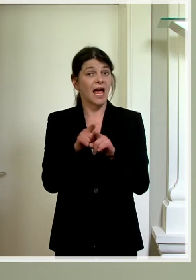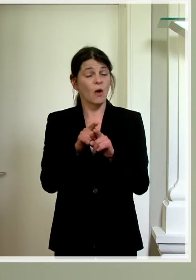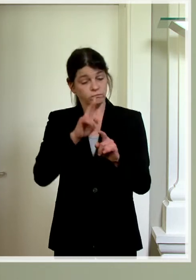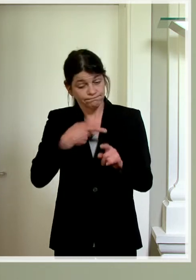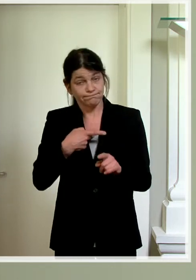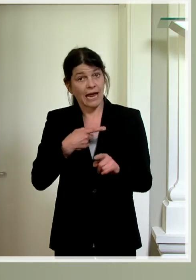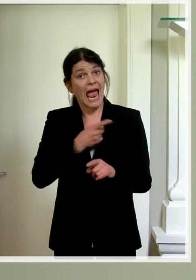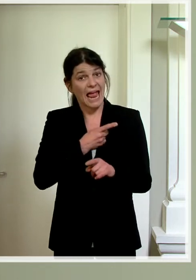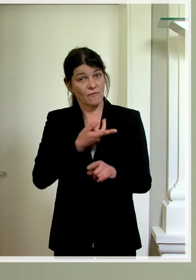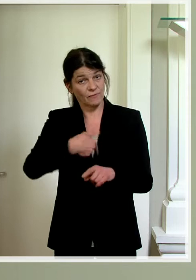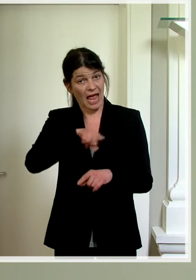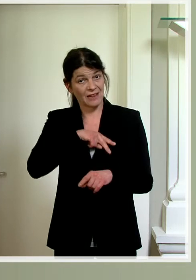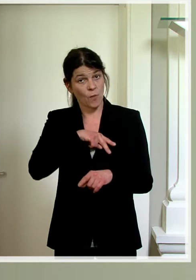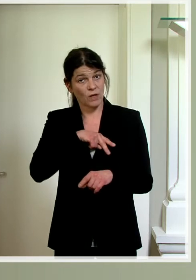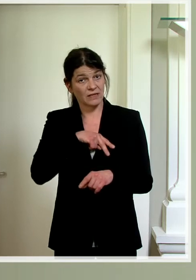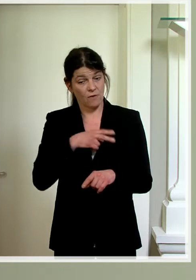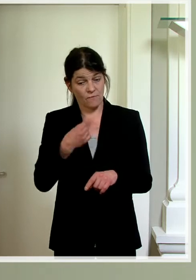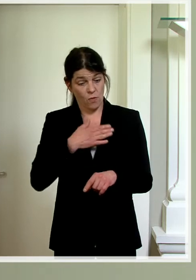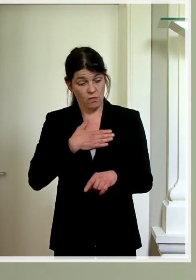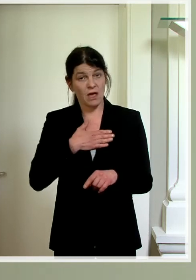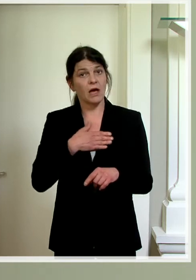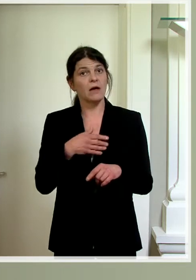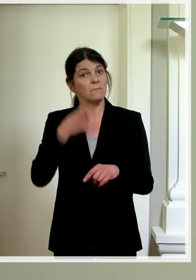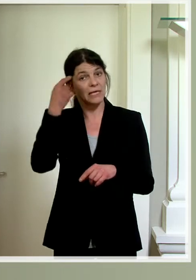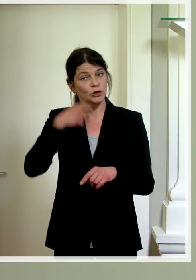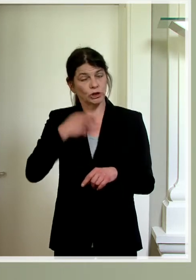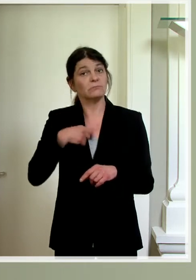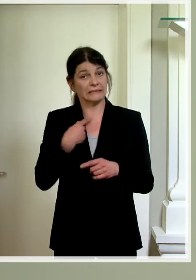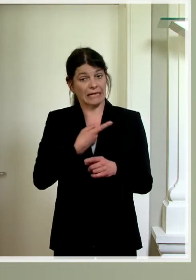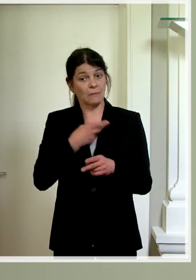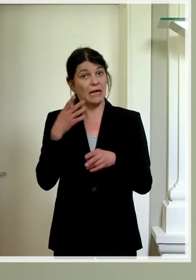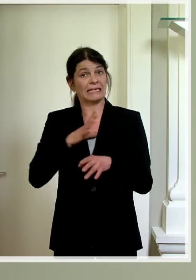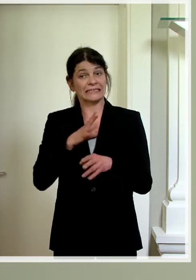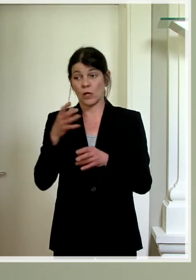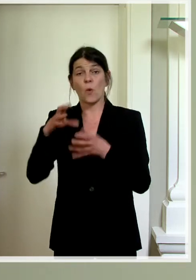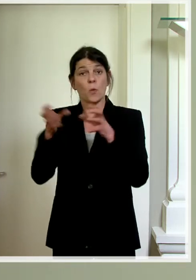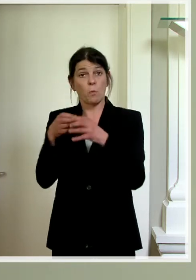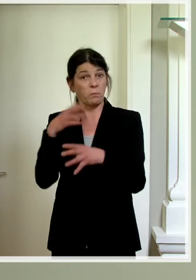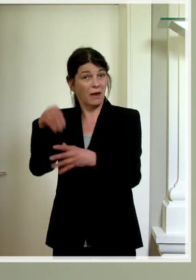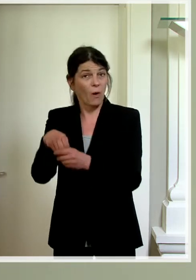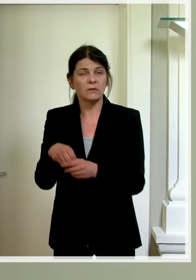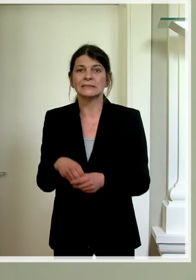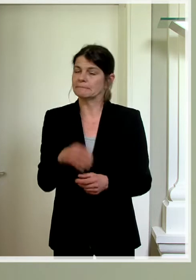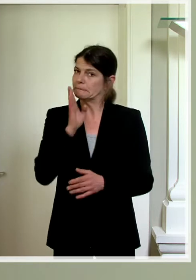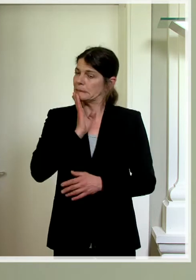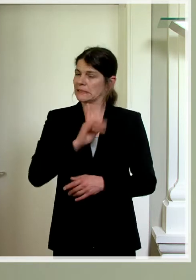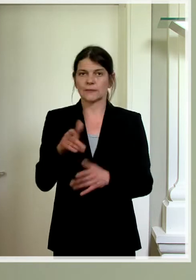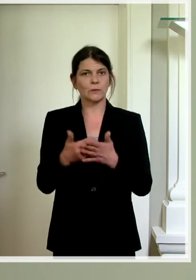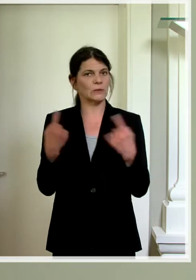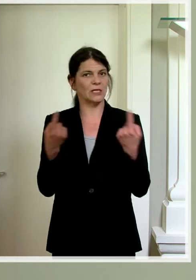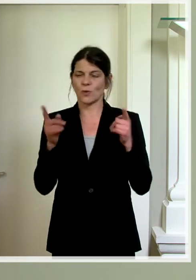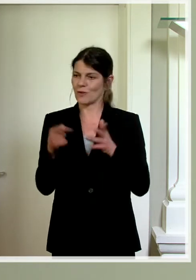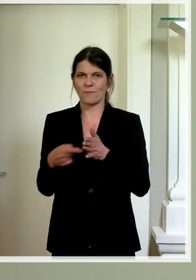Eigenverantwortung der Personen in den Risikogruppen, dass sie eben solche Situationen möglichst meiden.